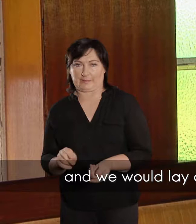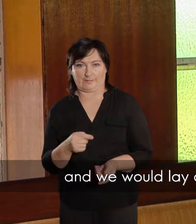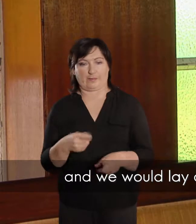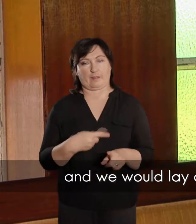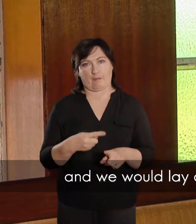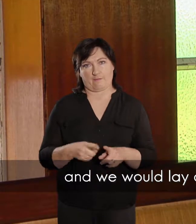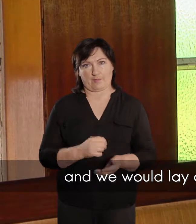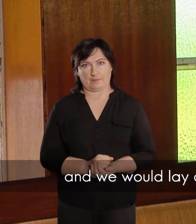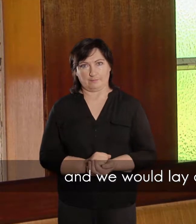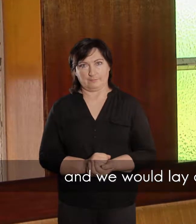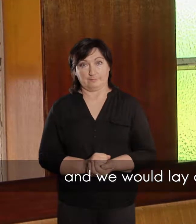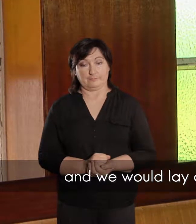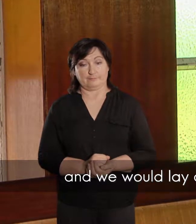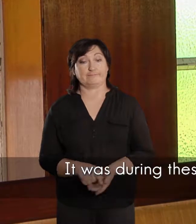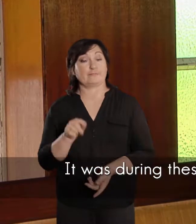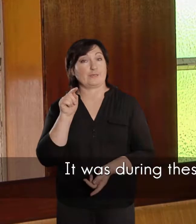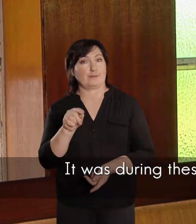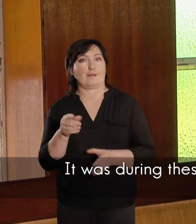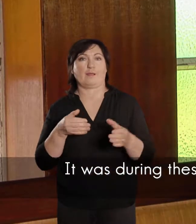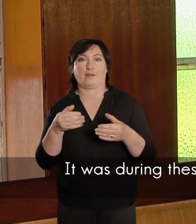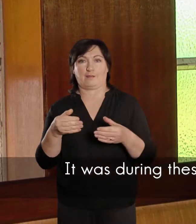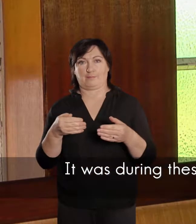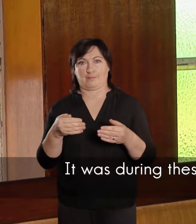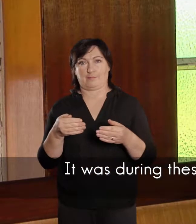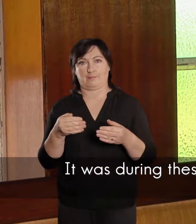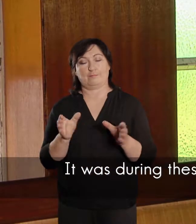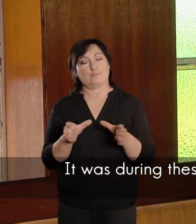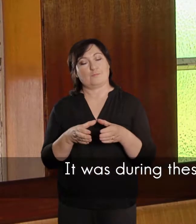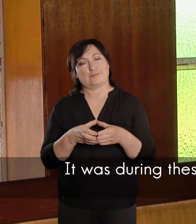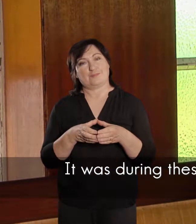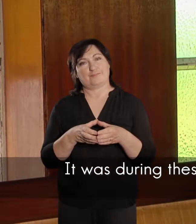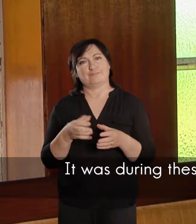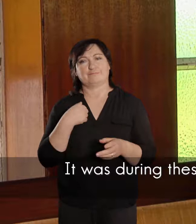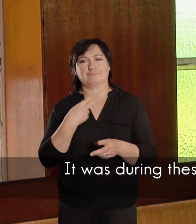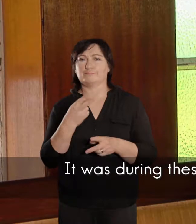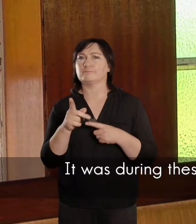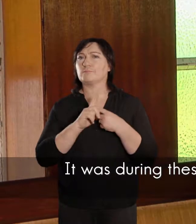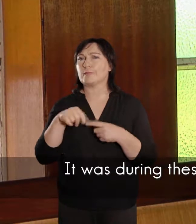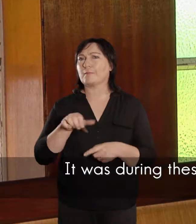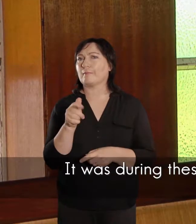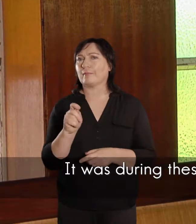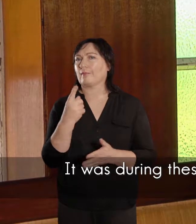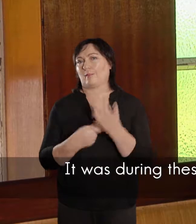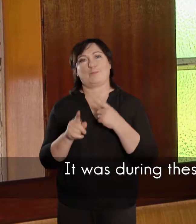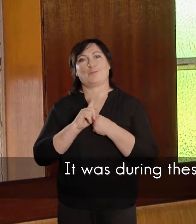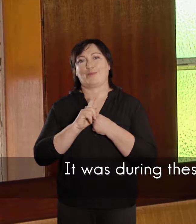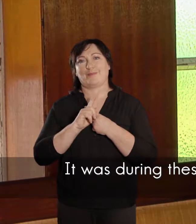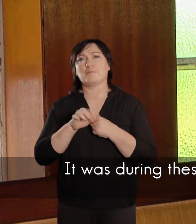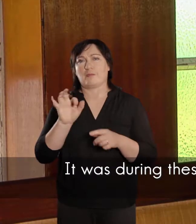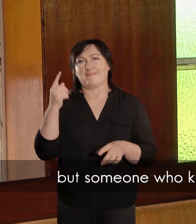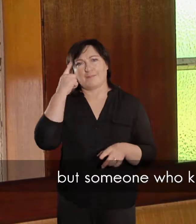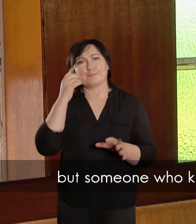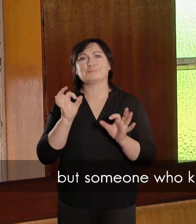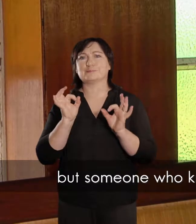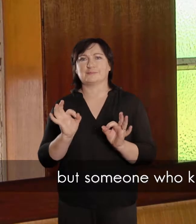vir die naweek wat voorleem. Het is by hierdie administratiecommissies, waar ek gesien het, hierdie Pet die net doote predikant is